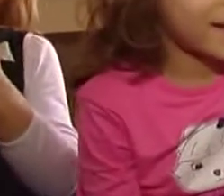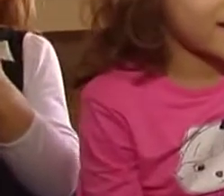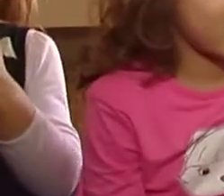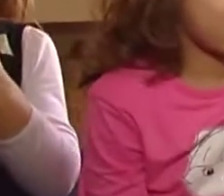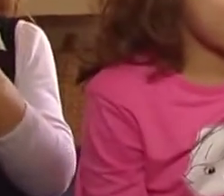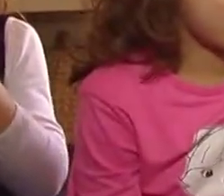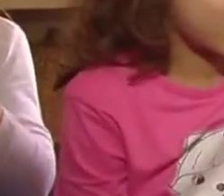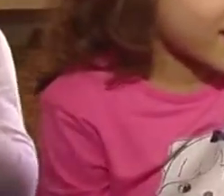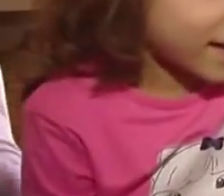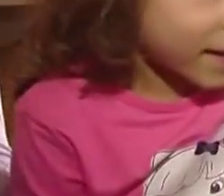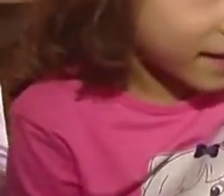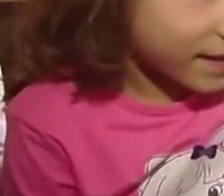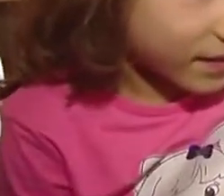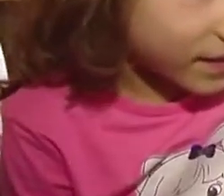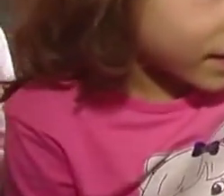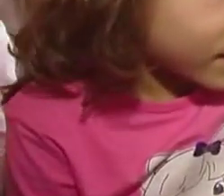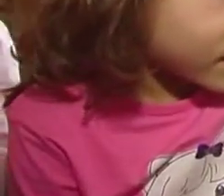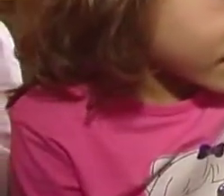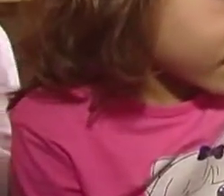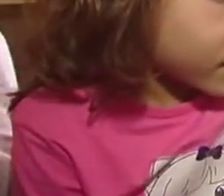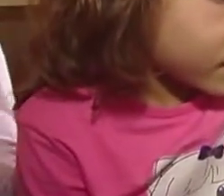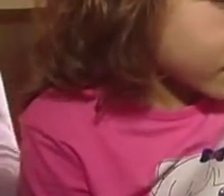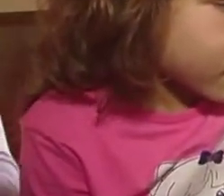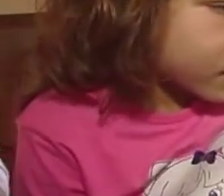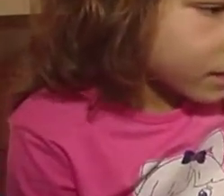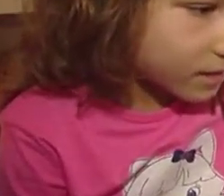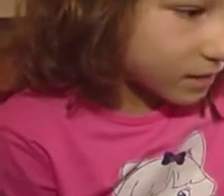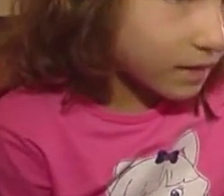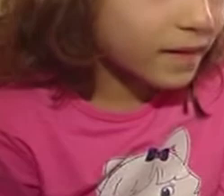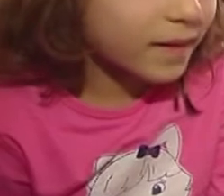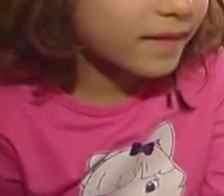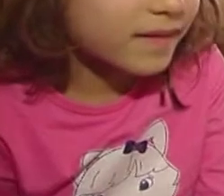I što neko pogriješi? Onda ide na ovak na ruke.